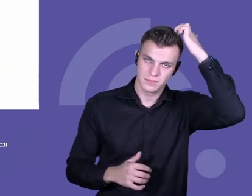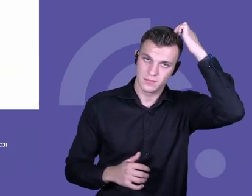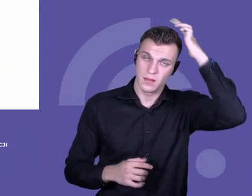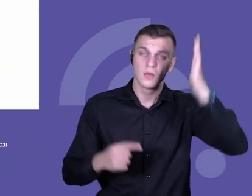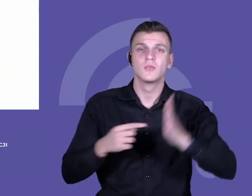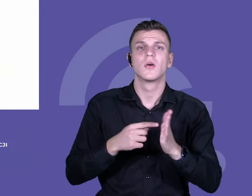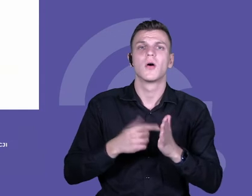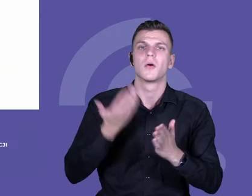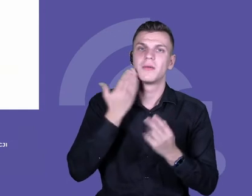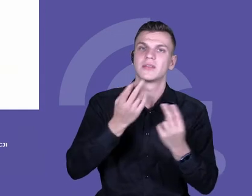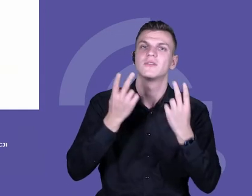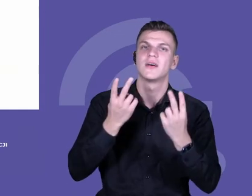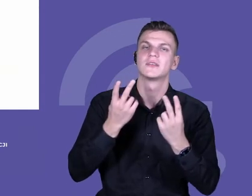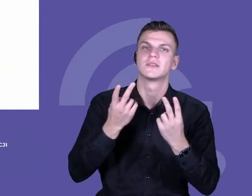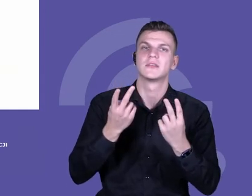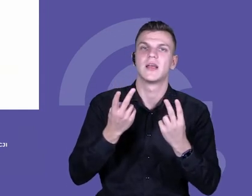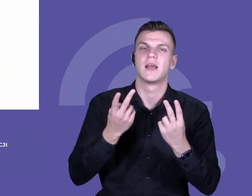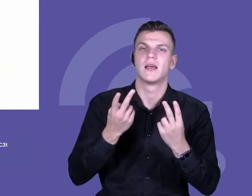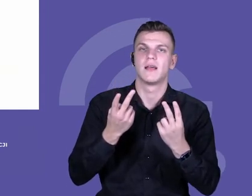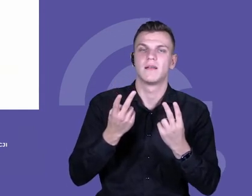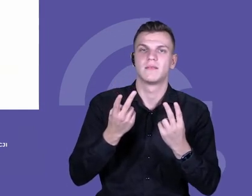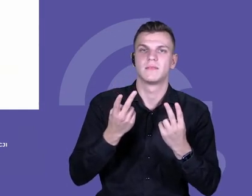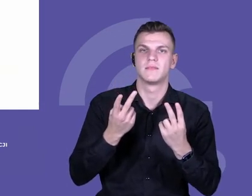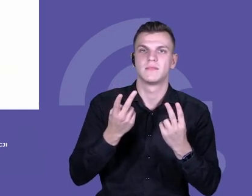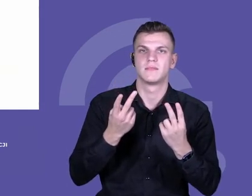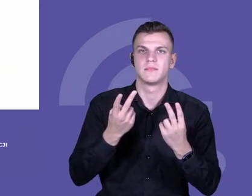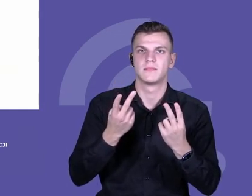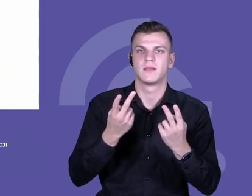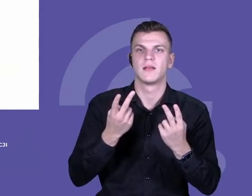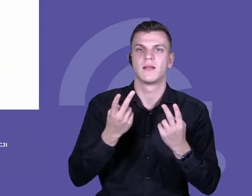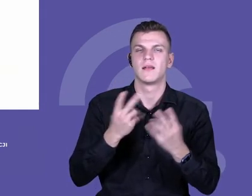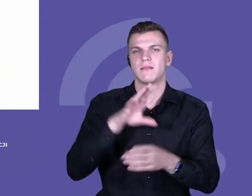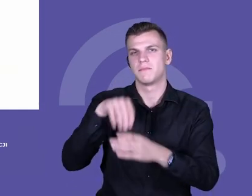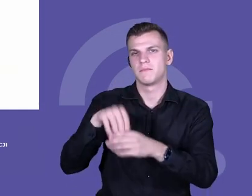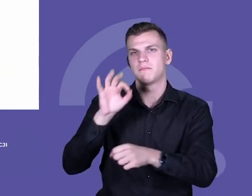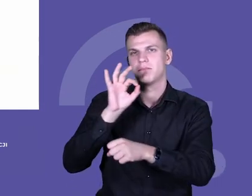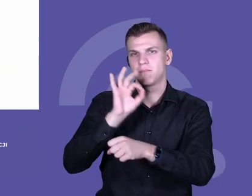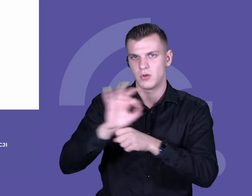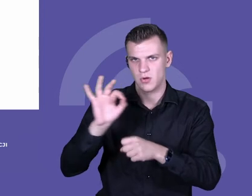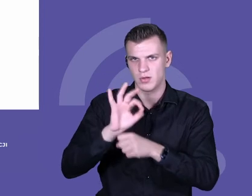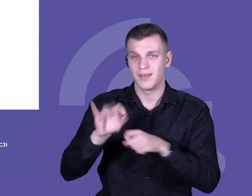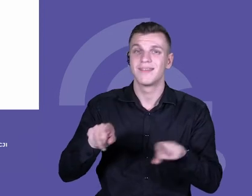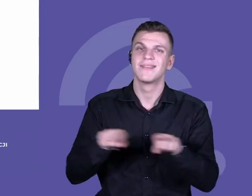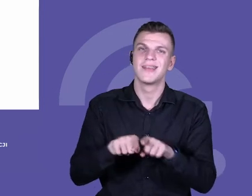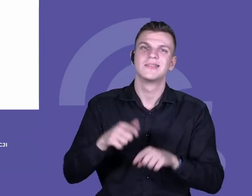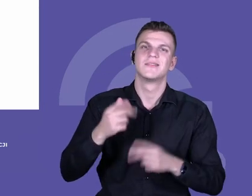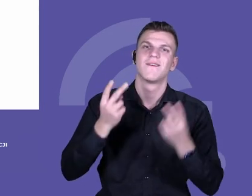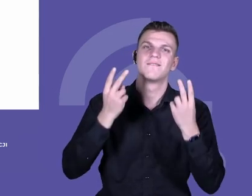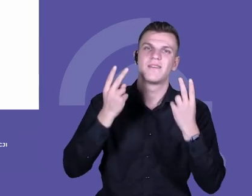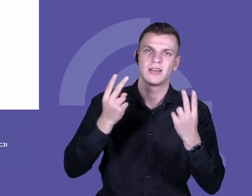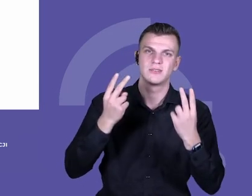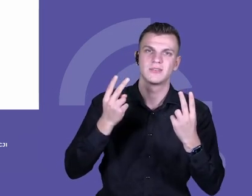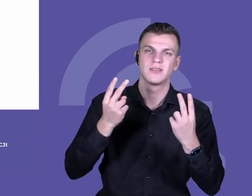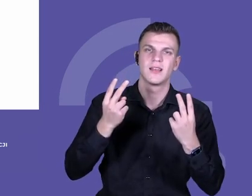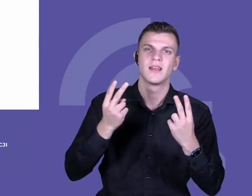jest ważne, jeżeli chodzi o współpracę w ważnym programu. Ważne jest, żeby skupić się nad konkretnymi